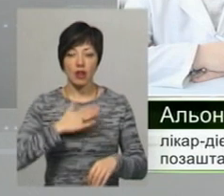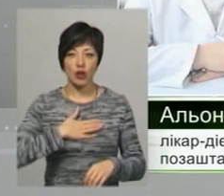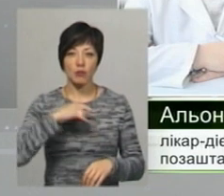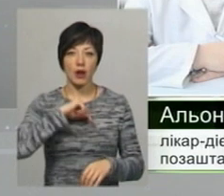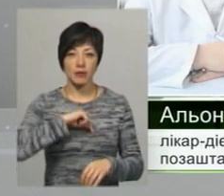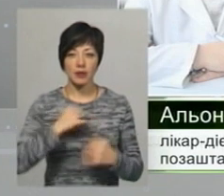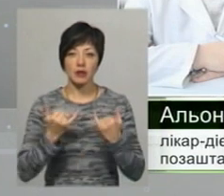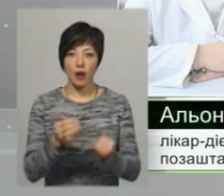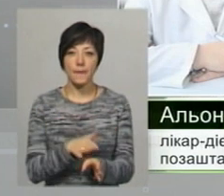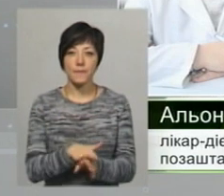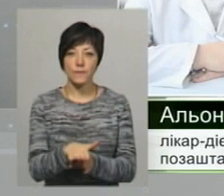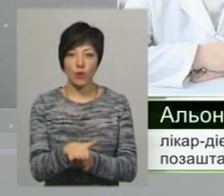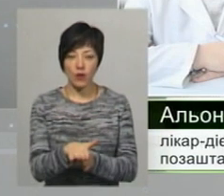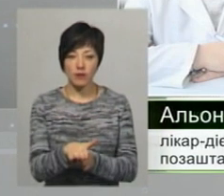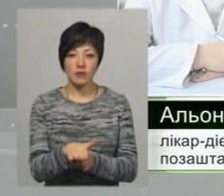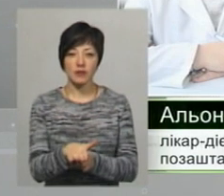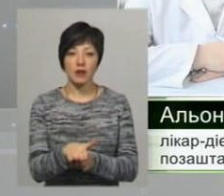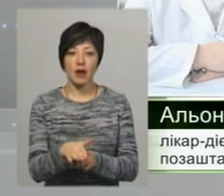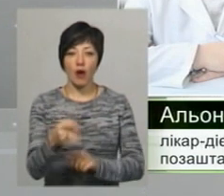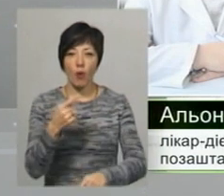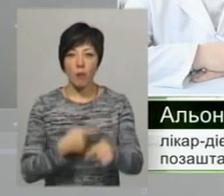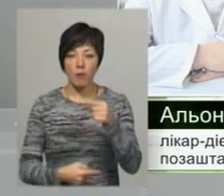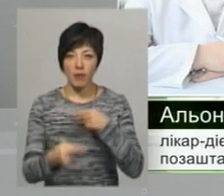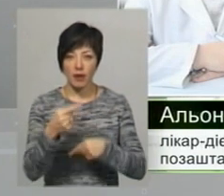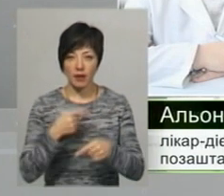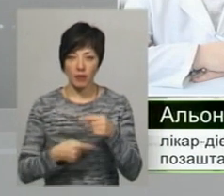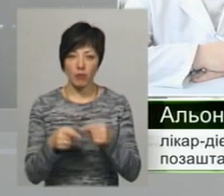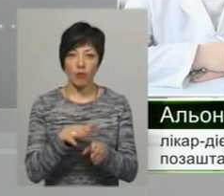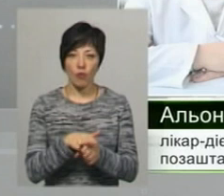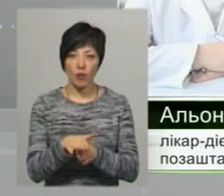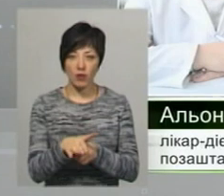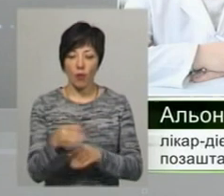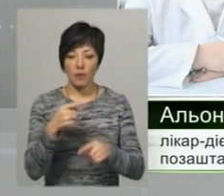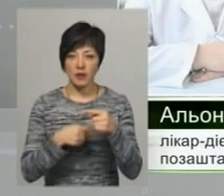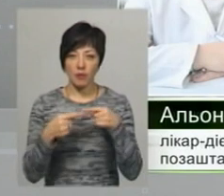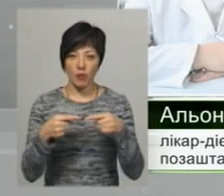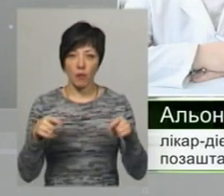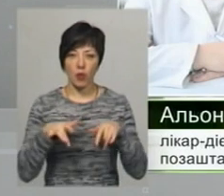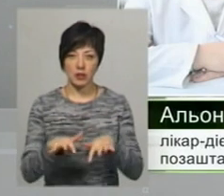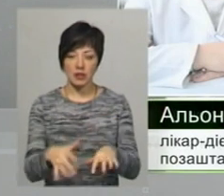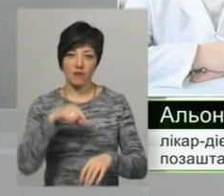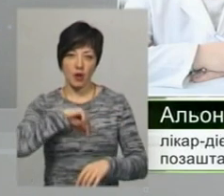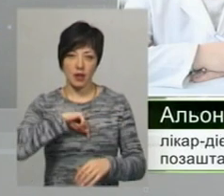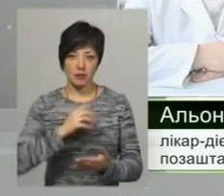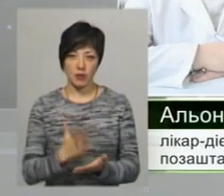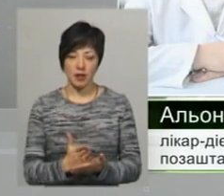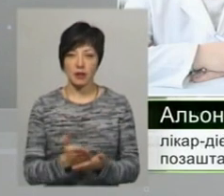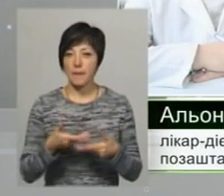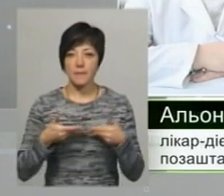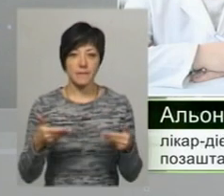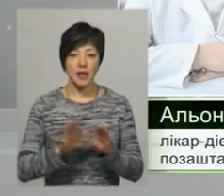організму для полного биохимічного метаболізму, т.е. для полних обменних процесів, які є в організму.